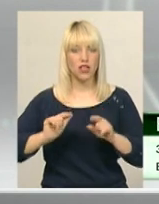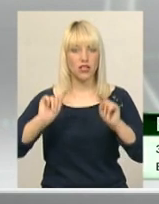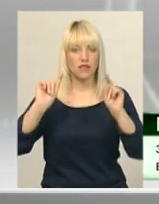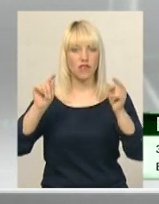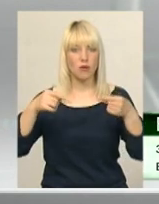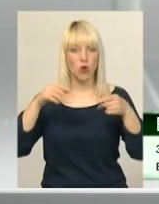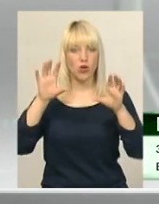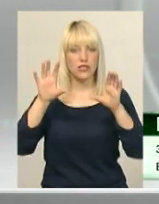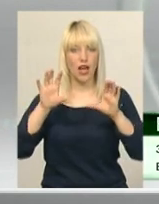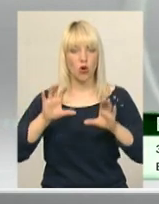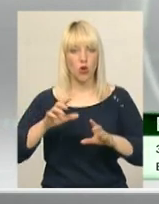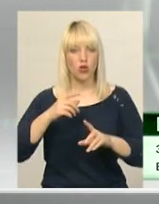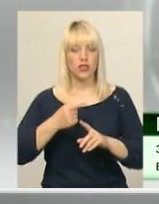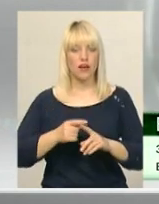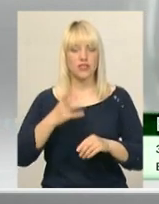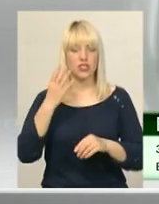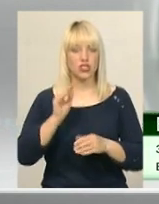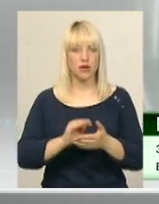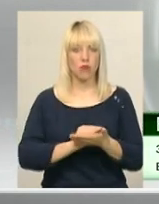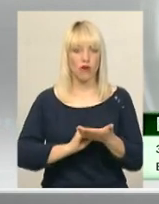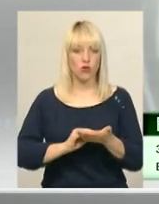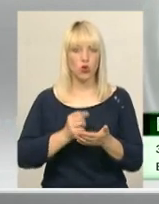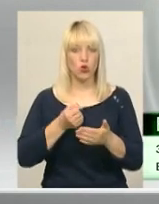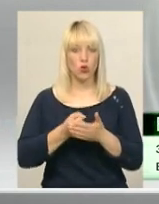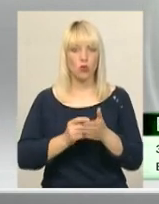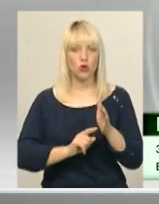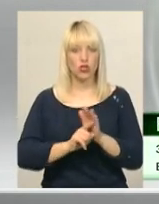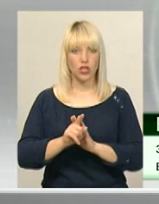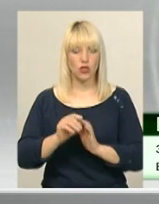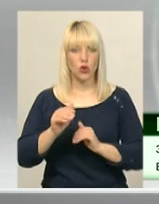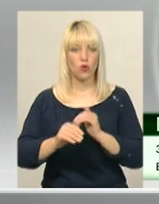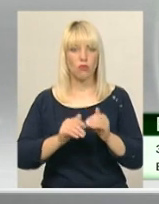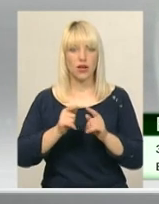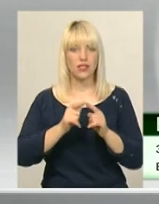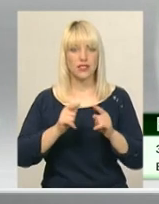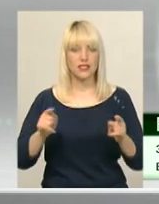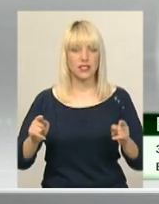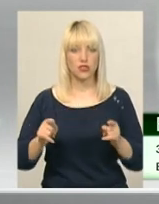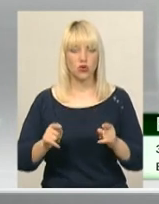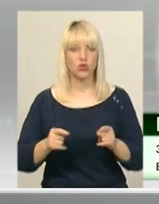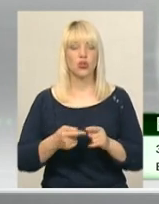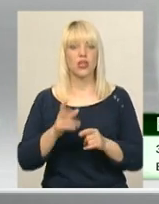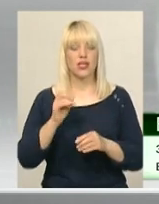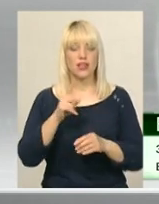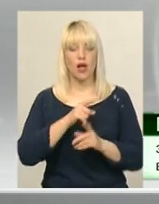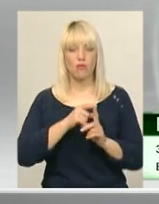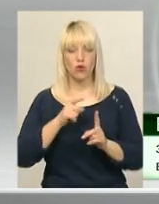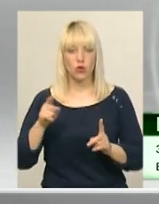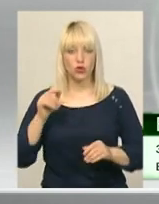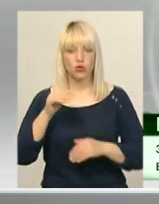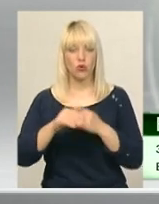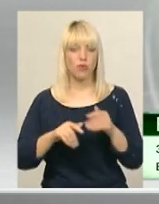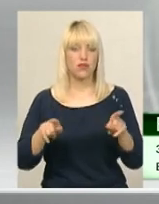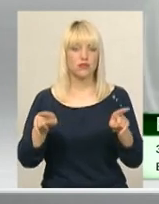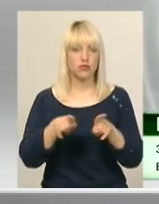законодавства. Будемо повторно ще до початку купального сезону. Напротяг зі купальною також ми щодекадно досліджуємо